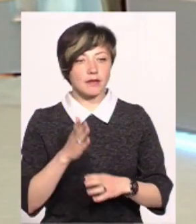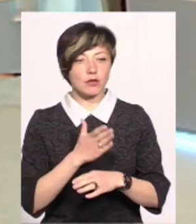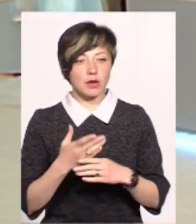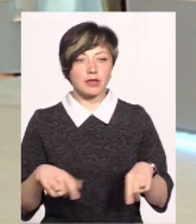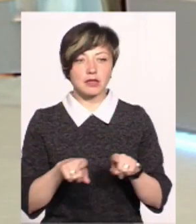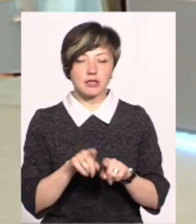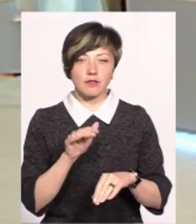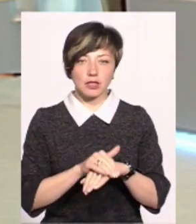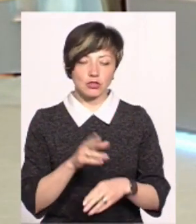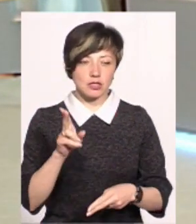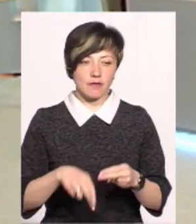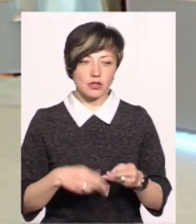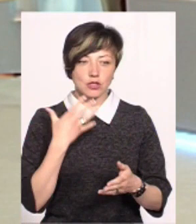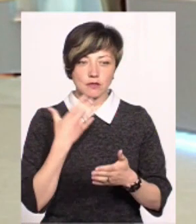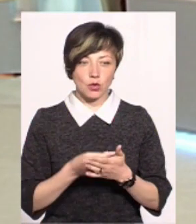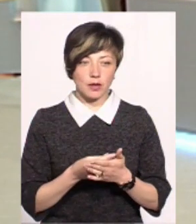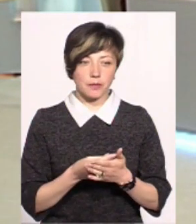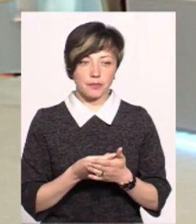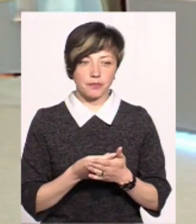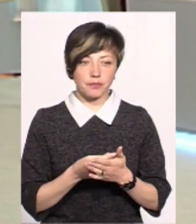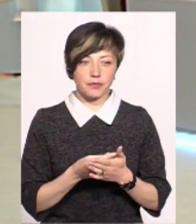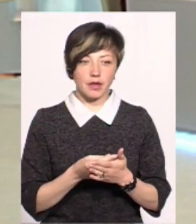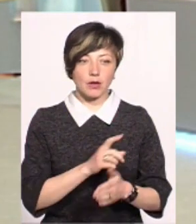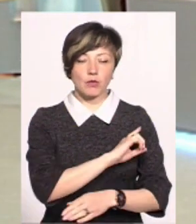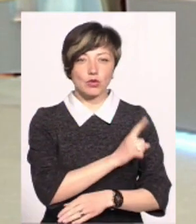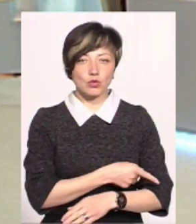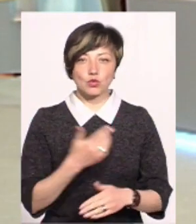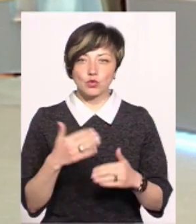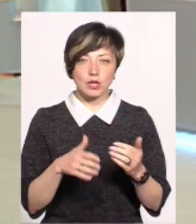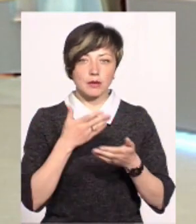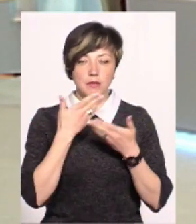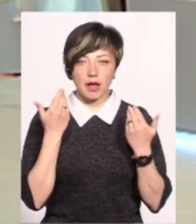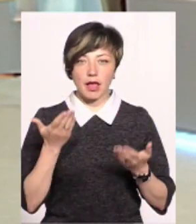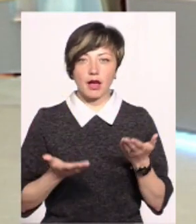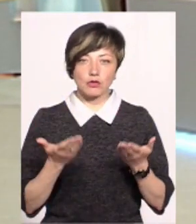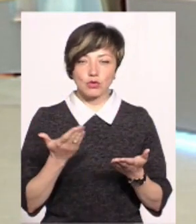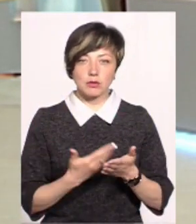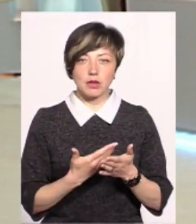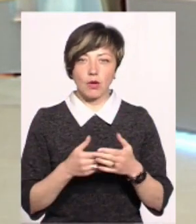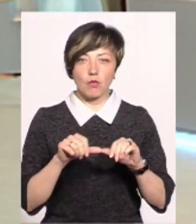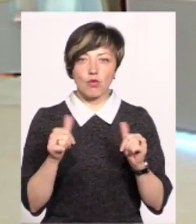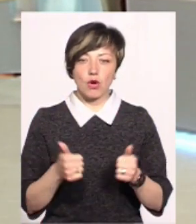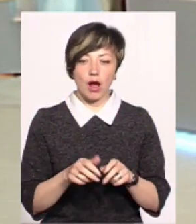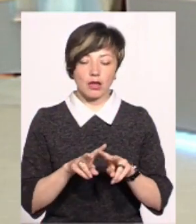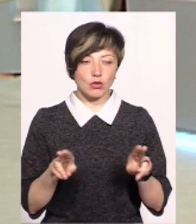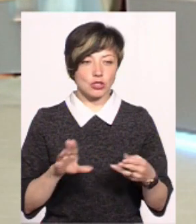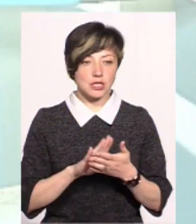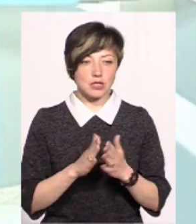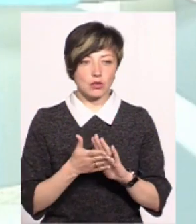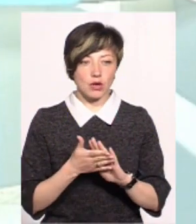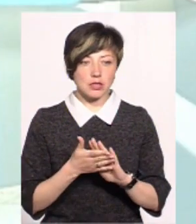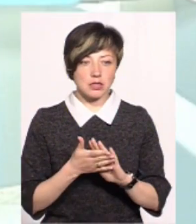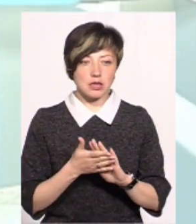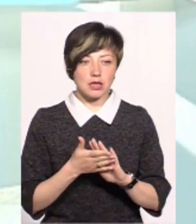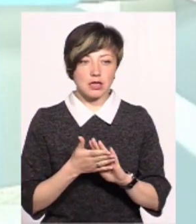які виробляють, вони теж вже фактично завершили свої, ну, тобто там потужності вже не мають картоплі. Якщо взяти буряк, то аналогічна ситуація